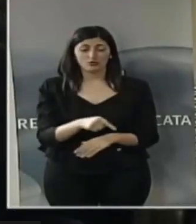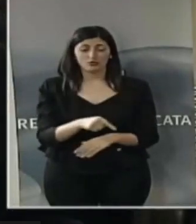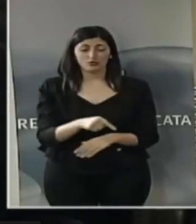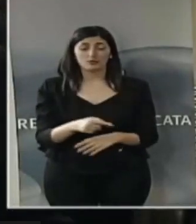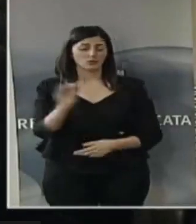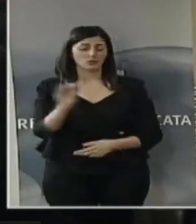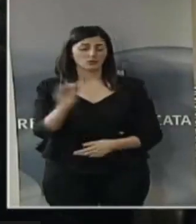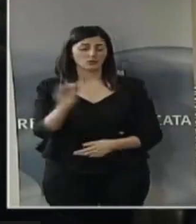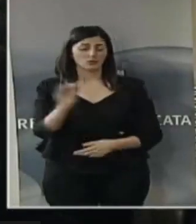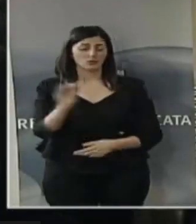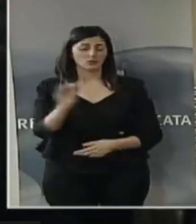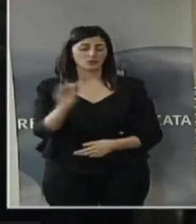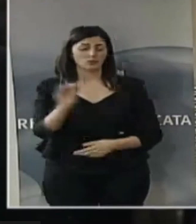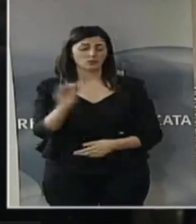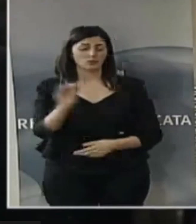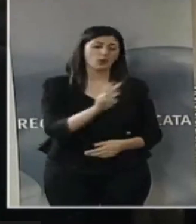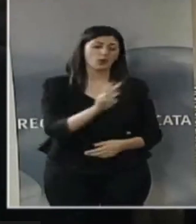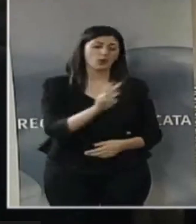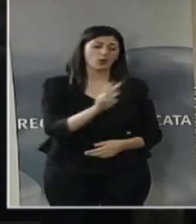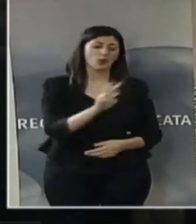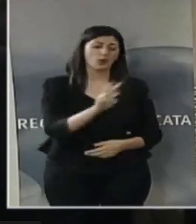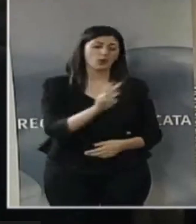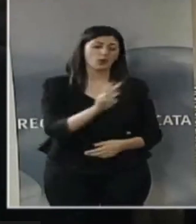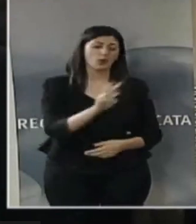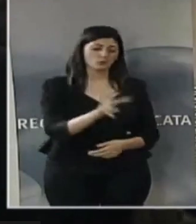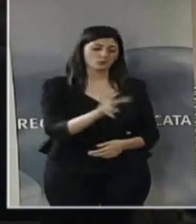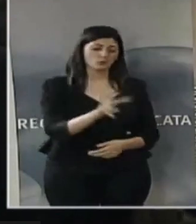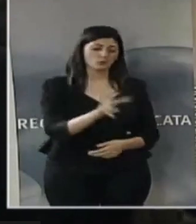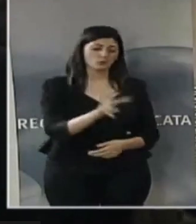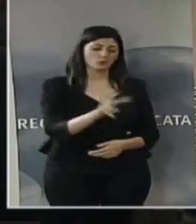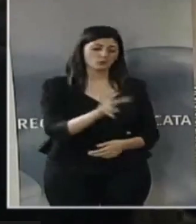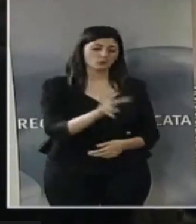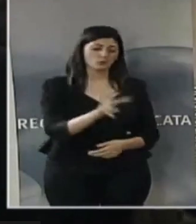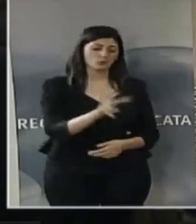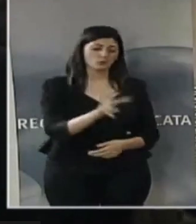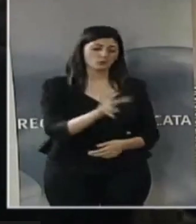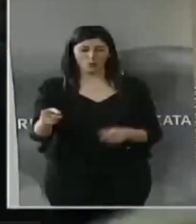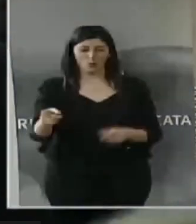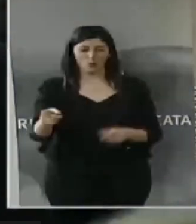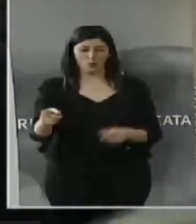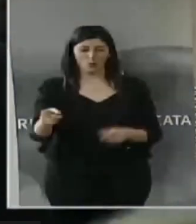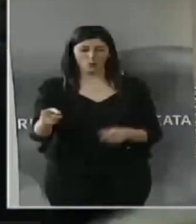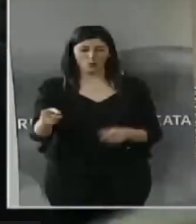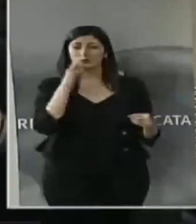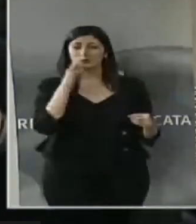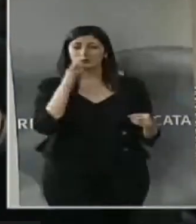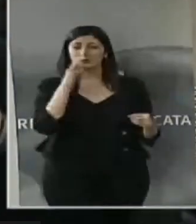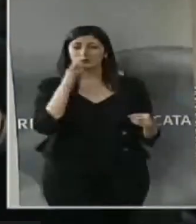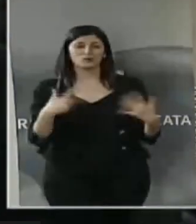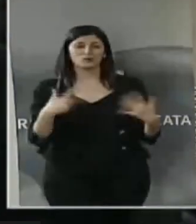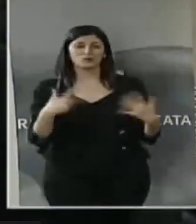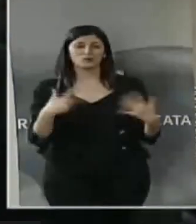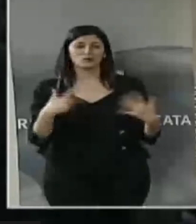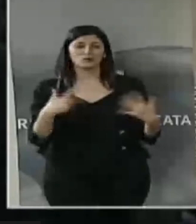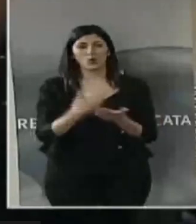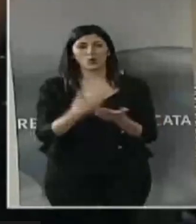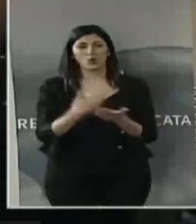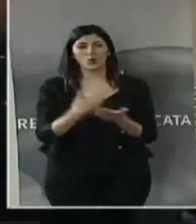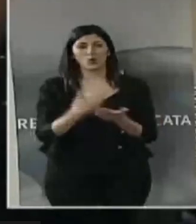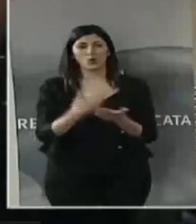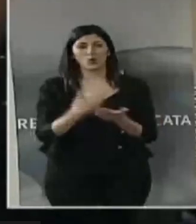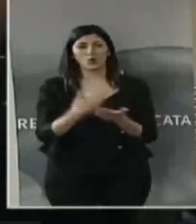-2024, quindi ha un orizzonte temporale, triennale e